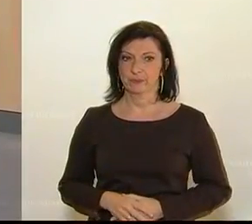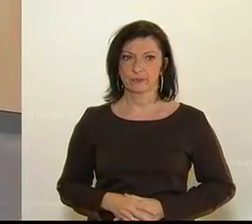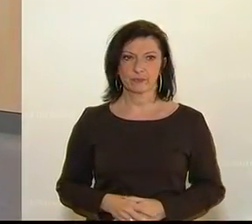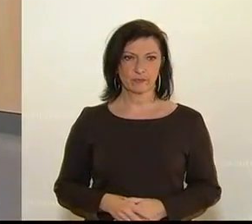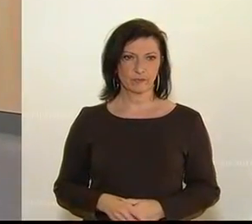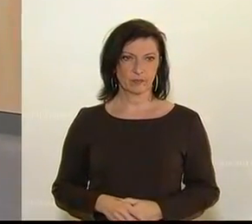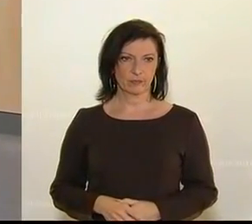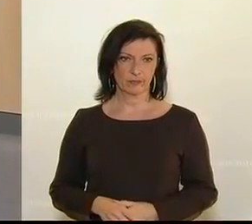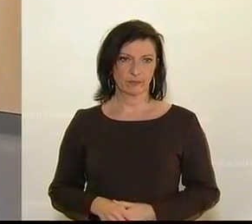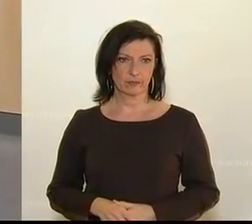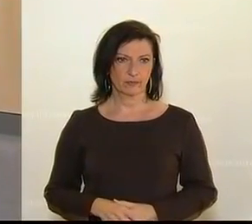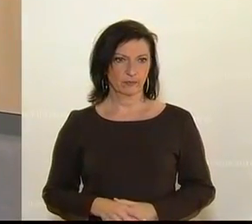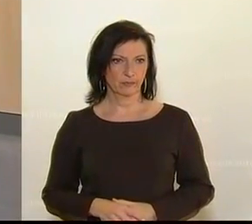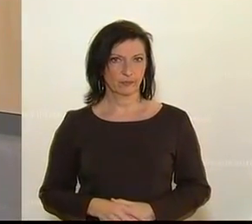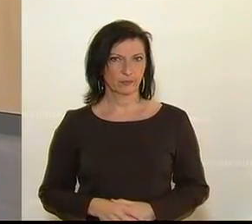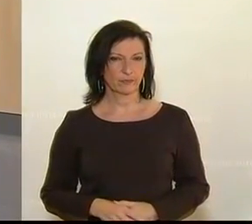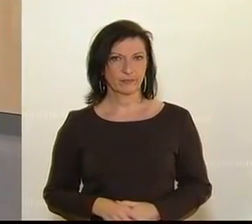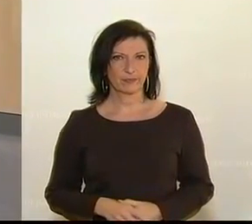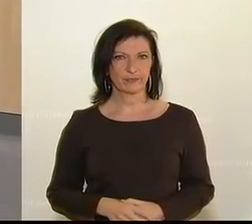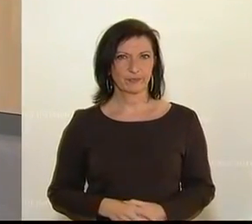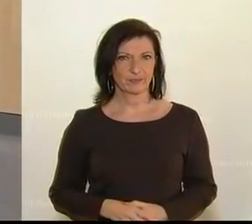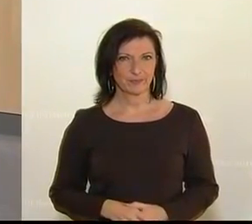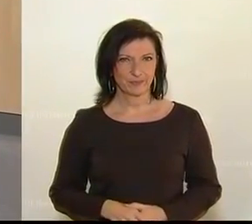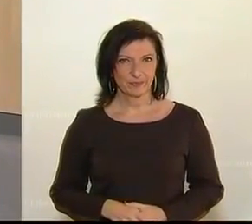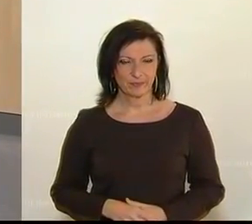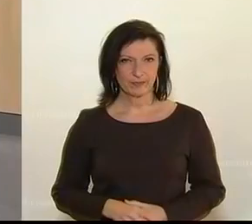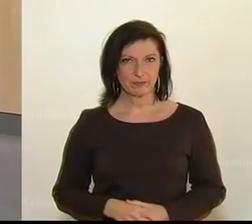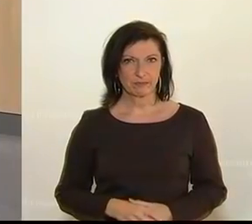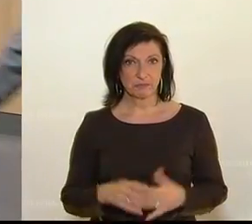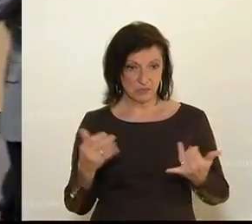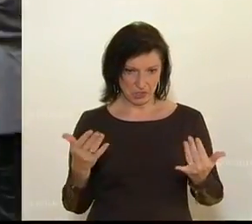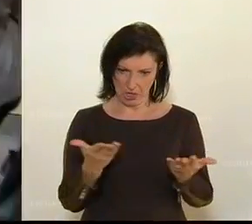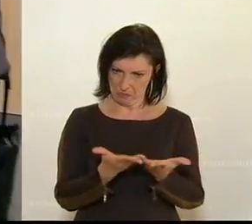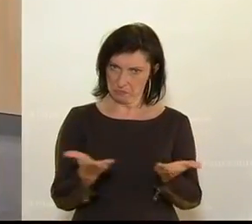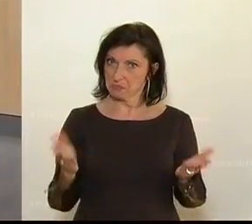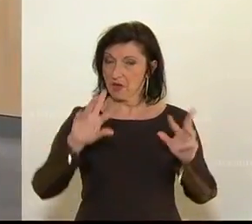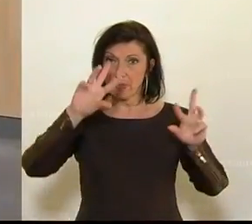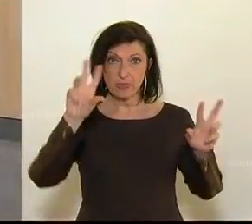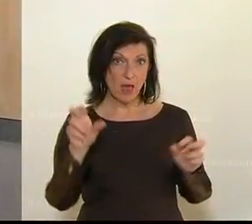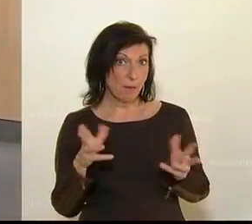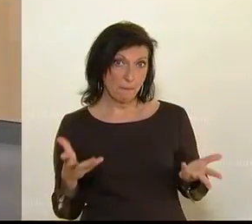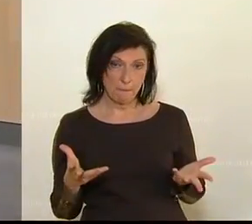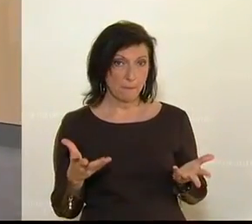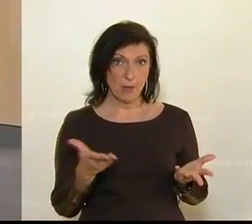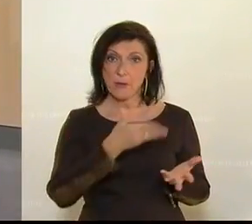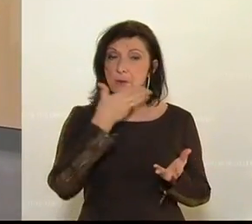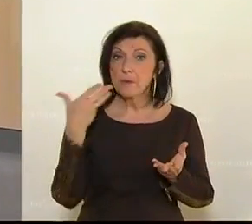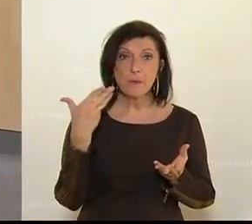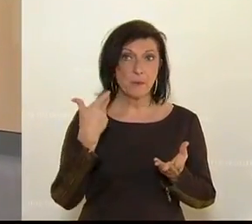Das war Christian Ries von der Freiheitlichen Partei. Er war der letzte Debattenteilnehmer zum